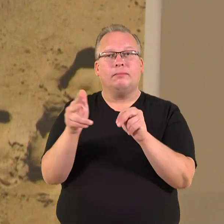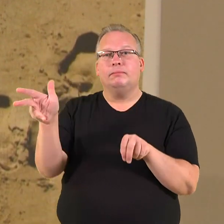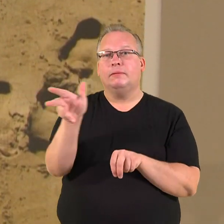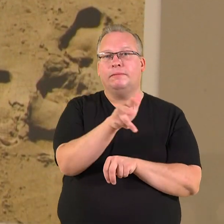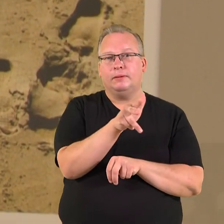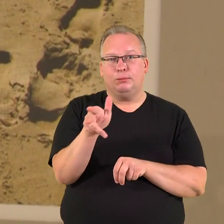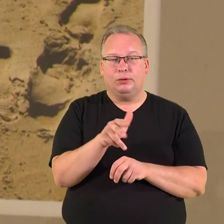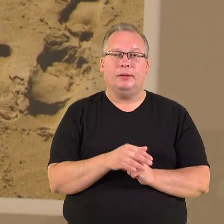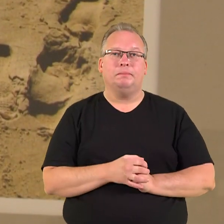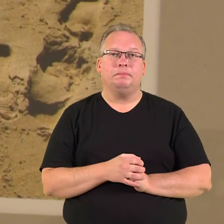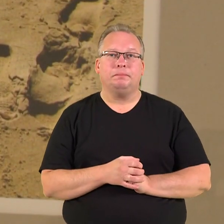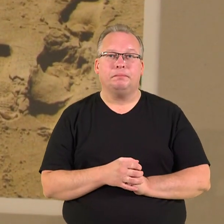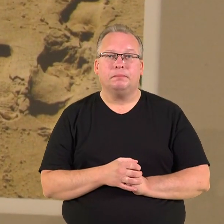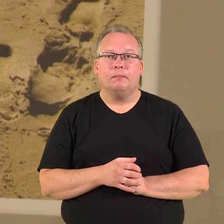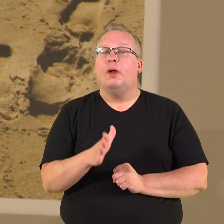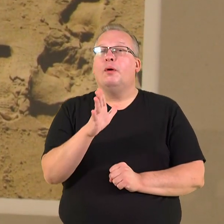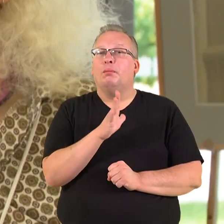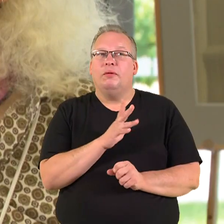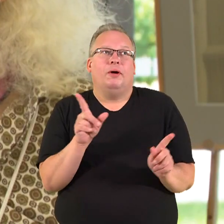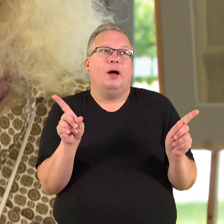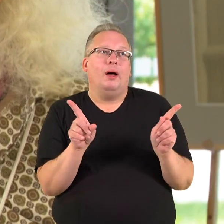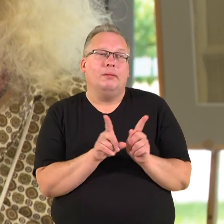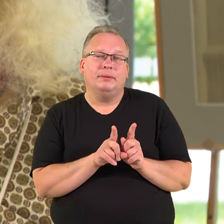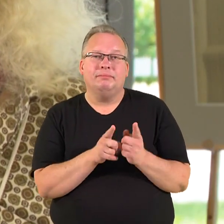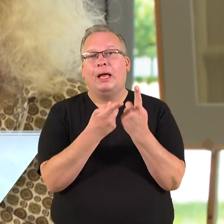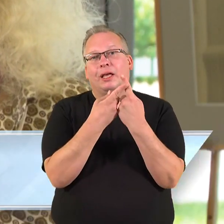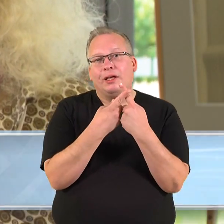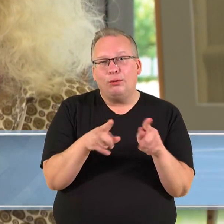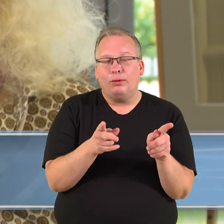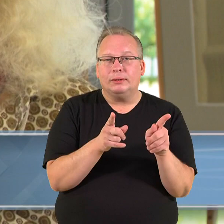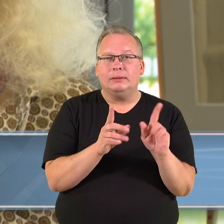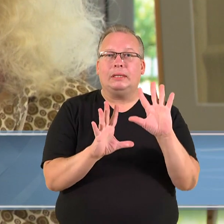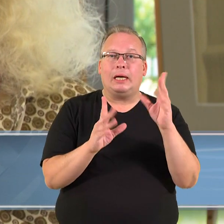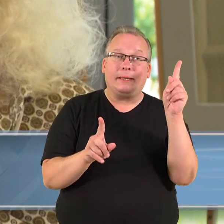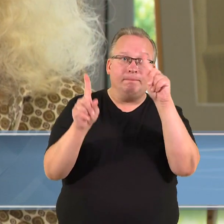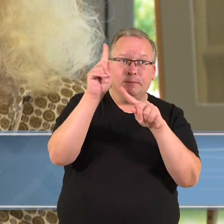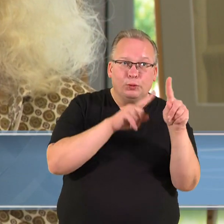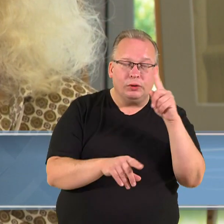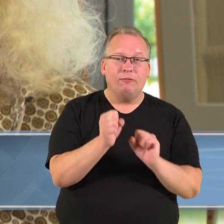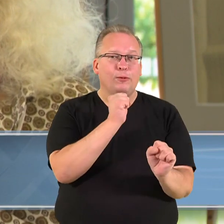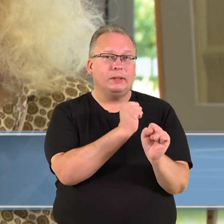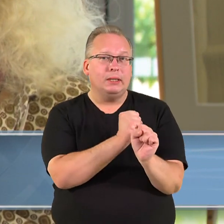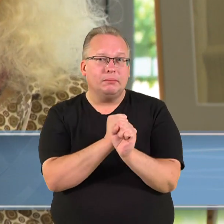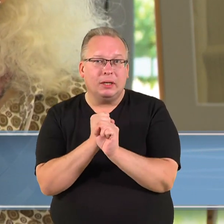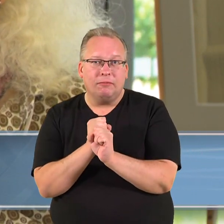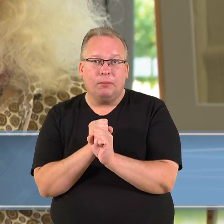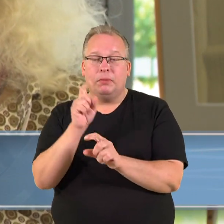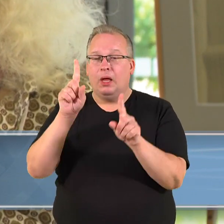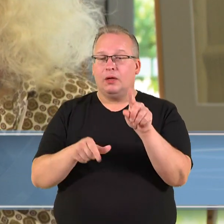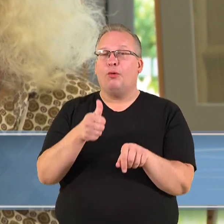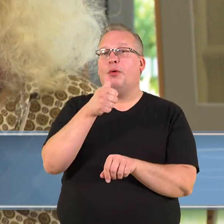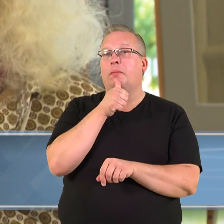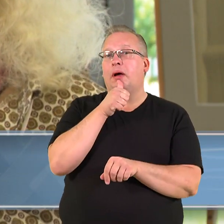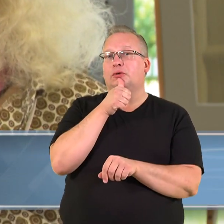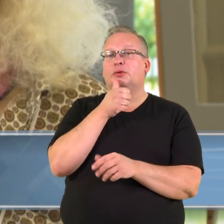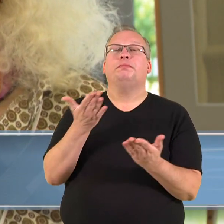Visą laiką buvau kažkoks tai nedorama, kažką tai vis darydavau, veikdavau, galvoju, nu ką čia, jeigu gulėti